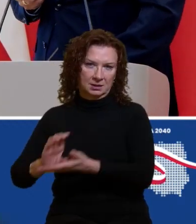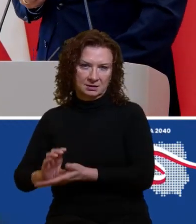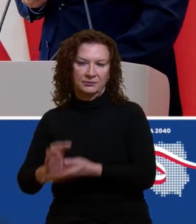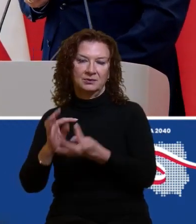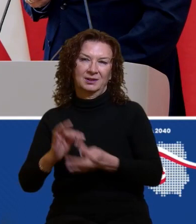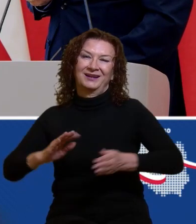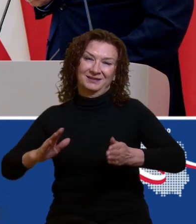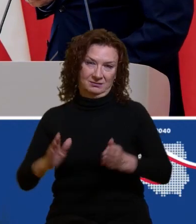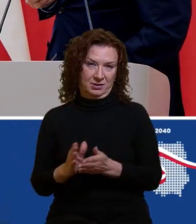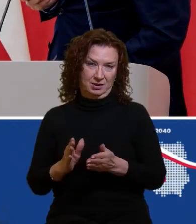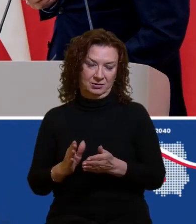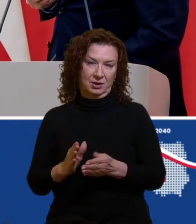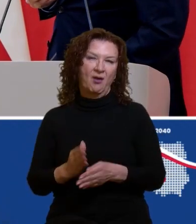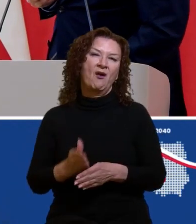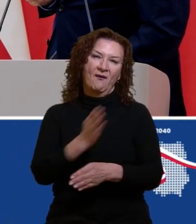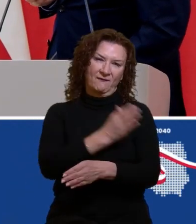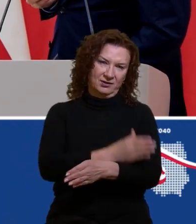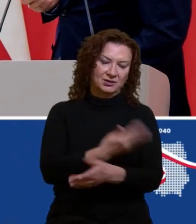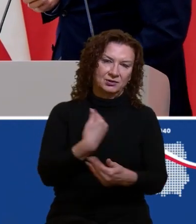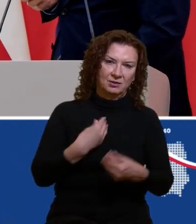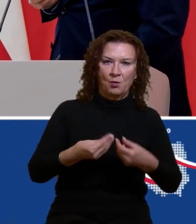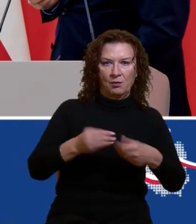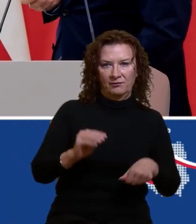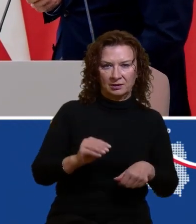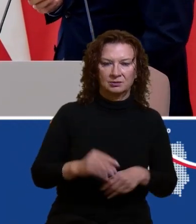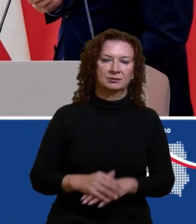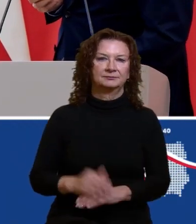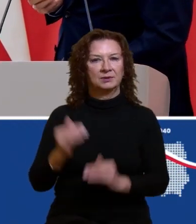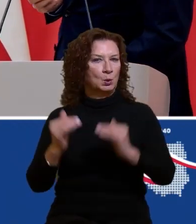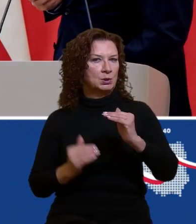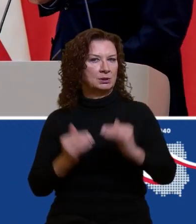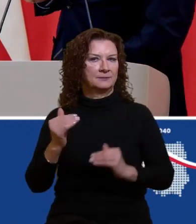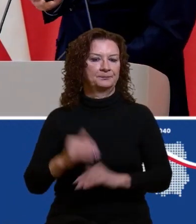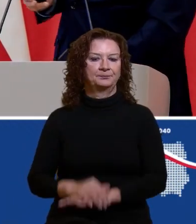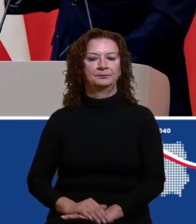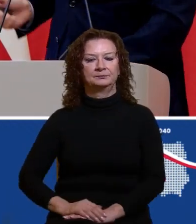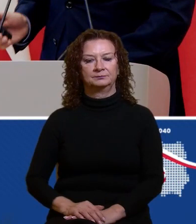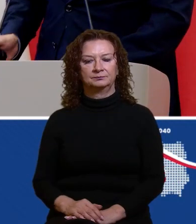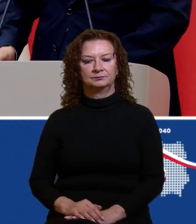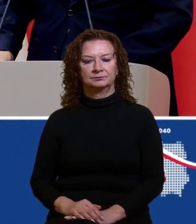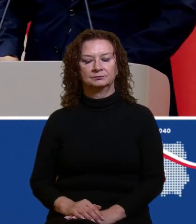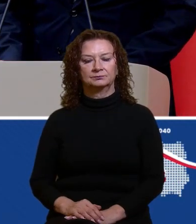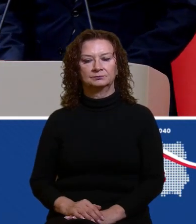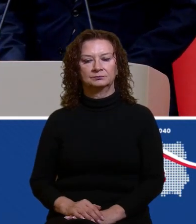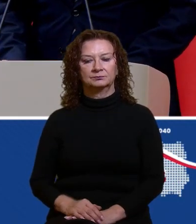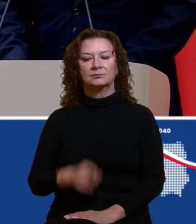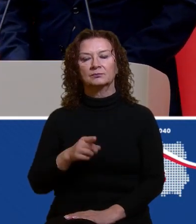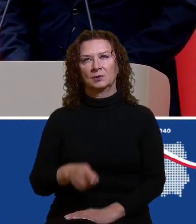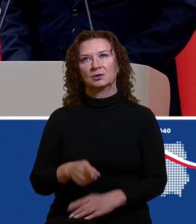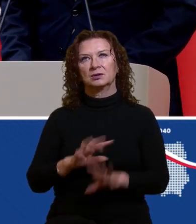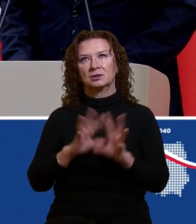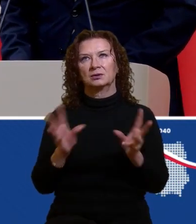programu 500+, do polskiej polityki prorodzinnej. To jest tyle,